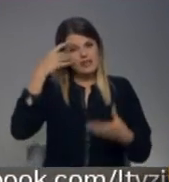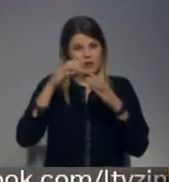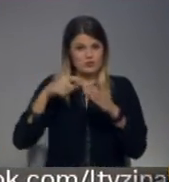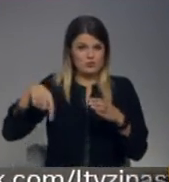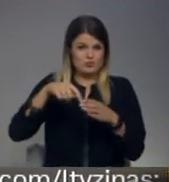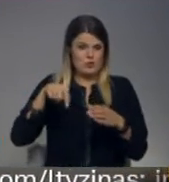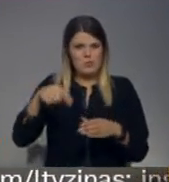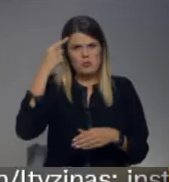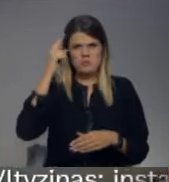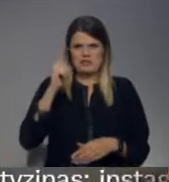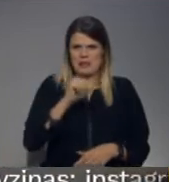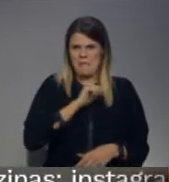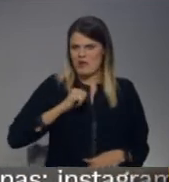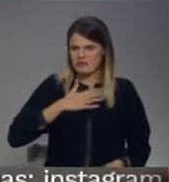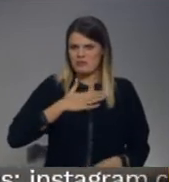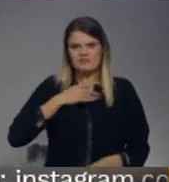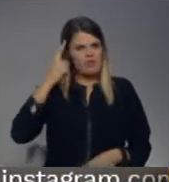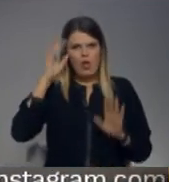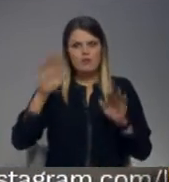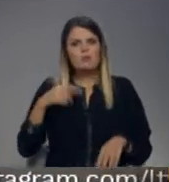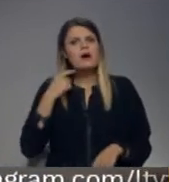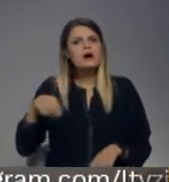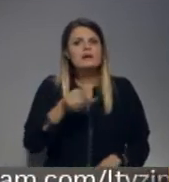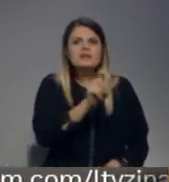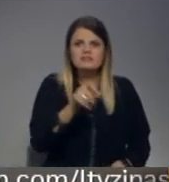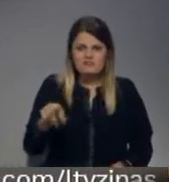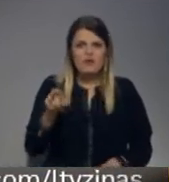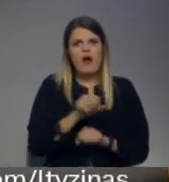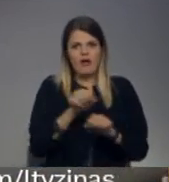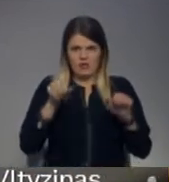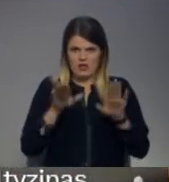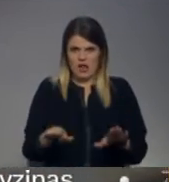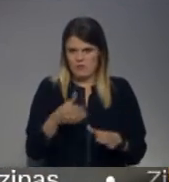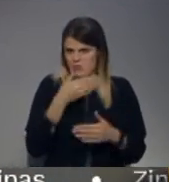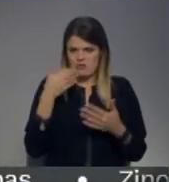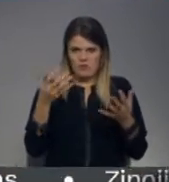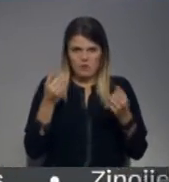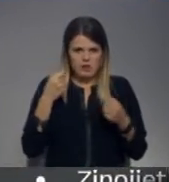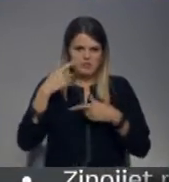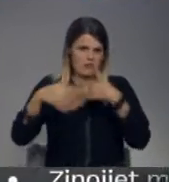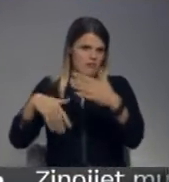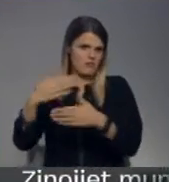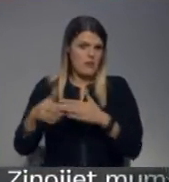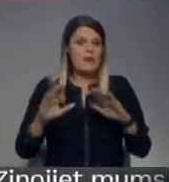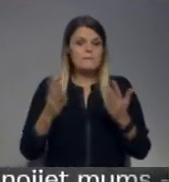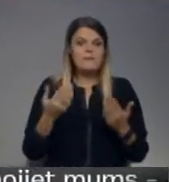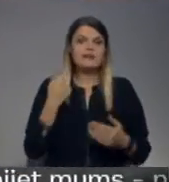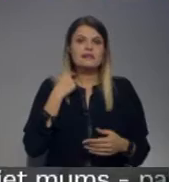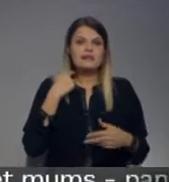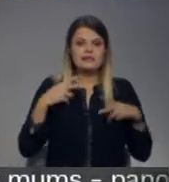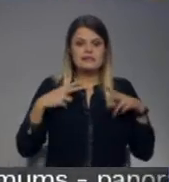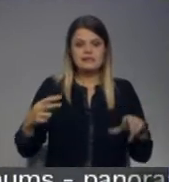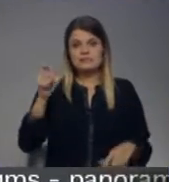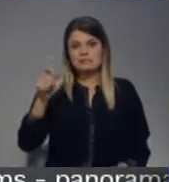Es neprognozēju, ka Rīgas pašvaldība var pieņemt izlēmīgas un ātras lēmumu šajā jautājumā, kas būtu nepieciešu. Tikmēr Rīgas mērs saka,